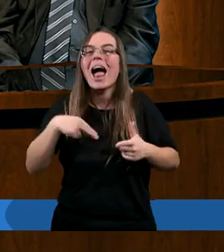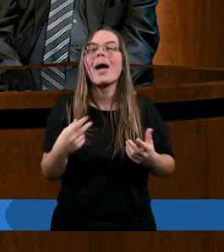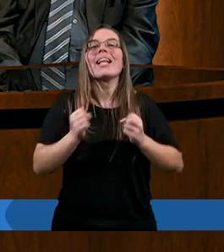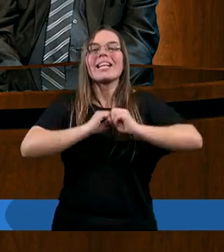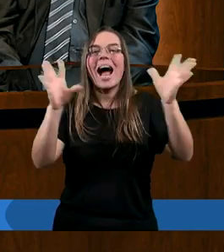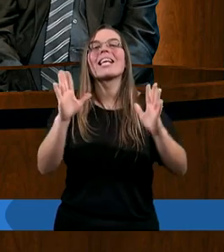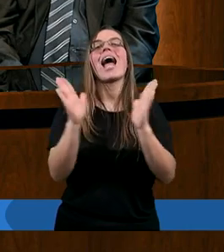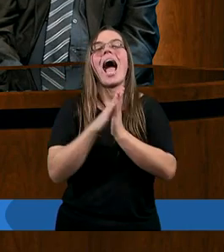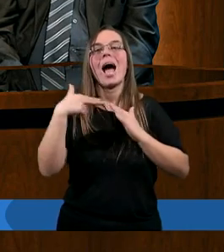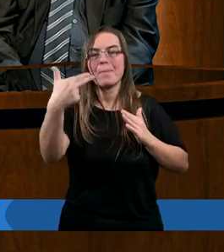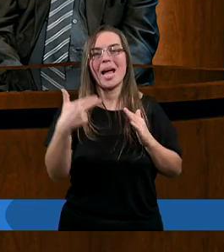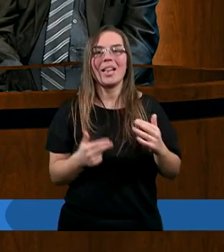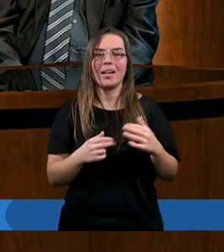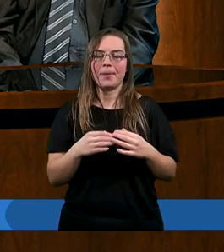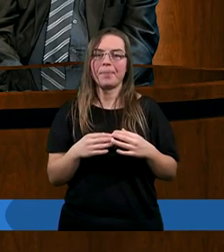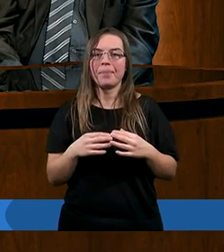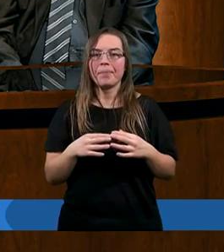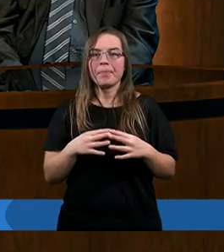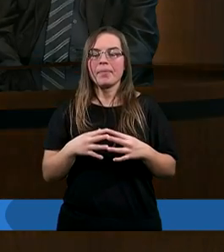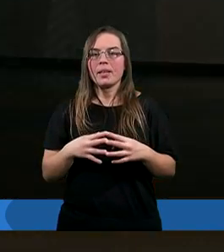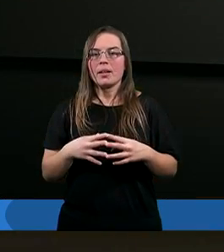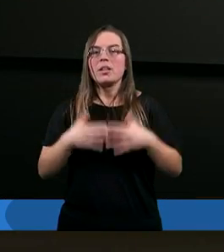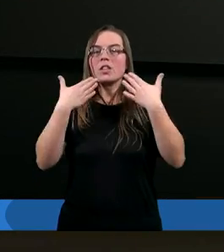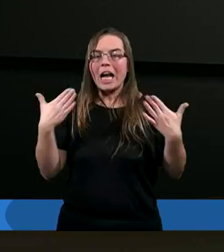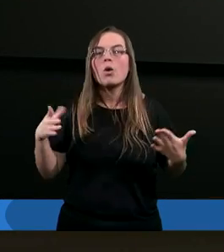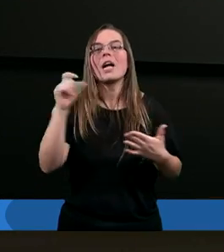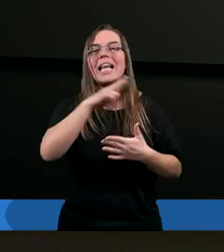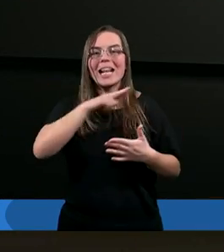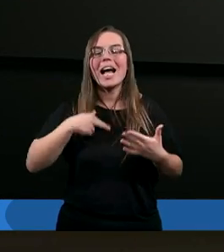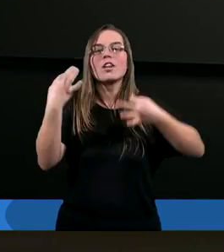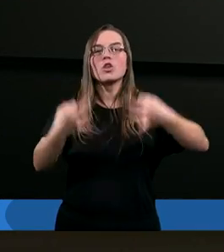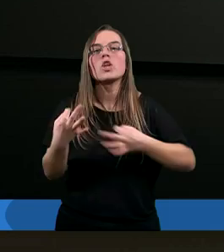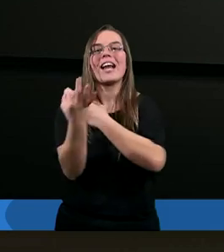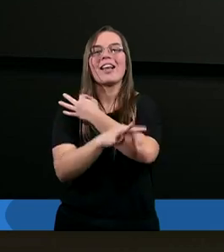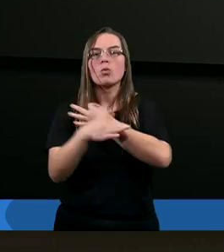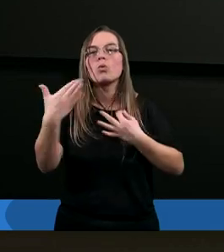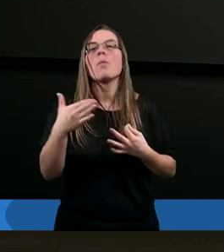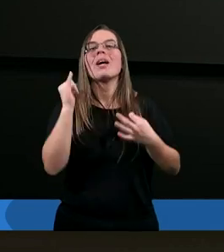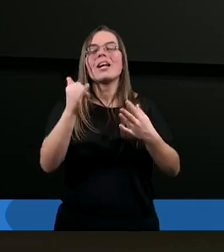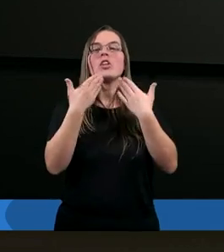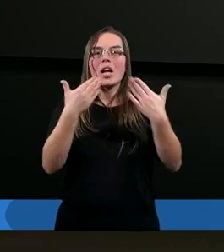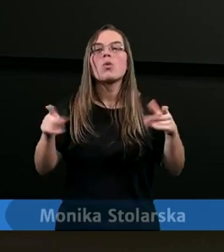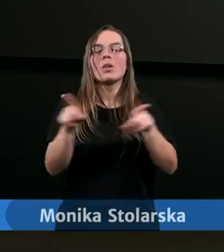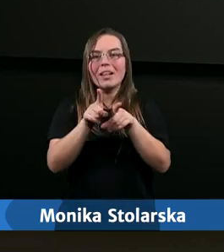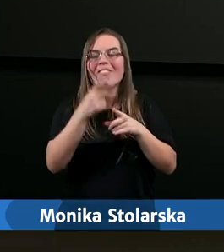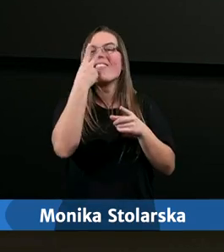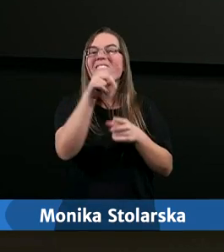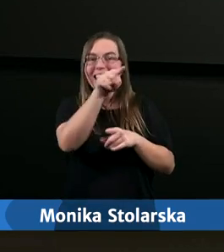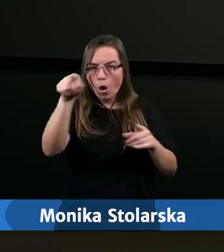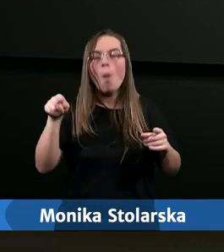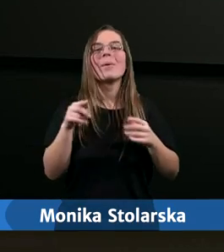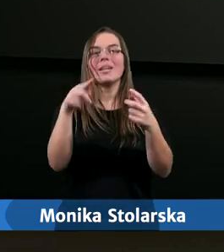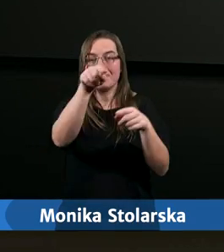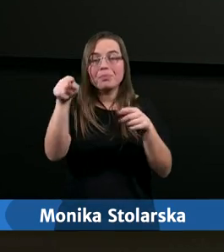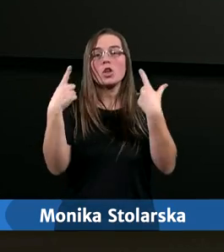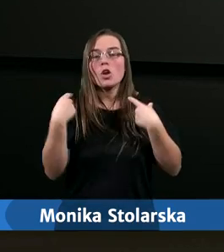jasne Amen Amen Dziękuję za nasze dzisiejsze studium dziękuję też widzom